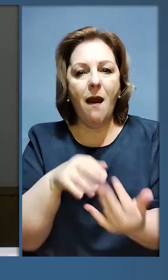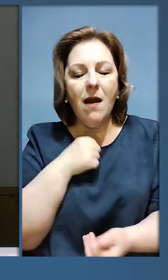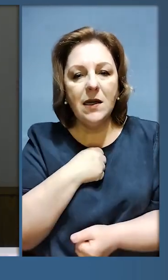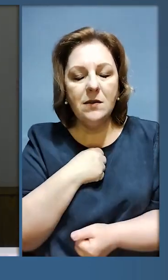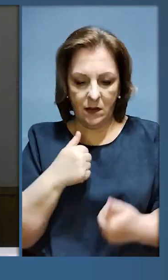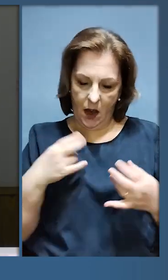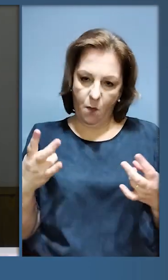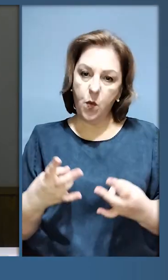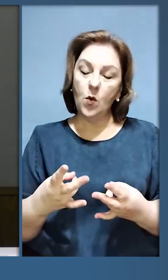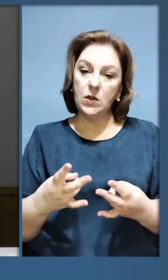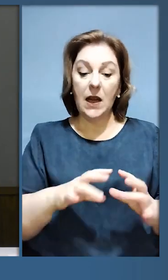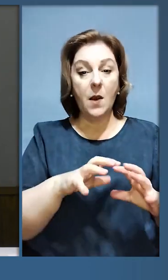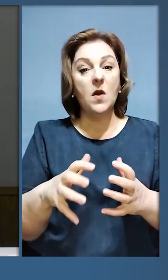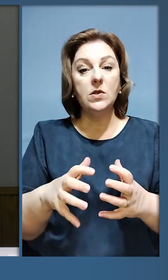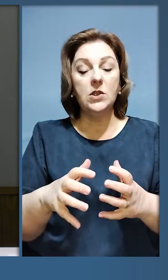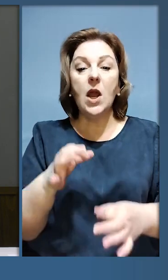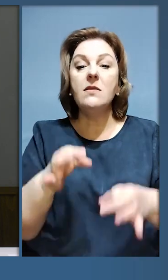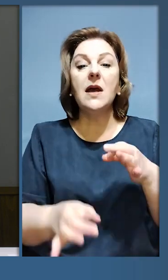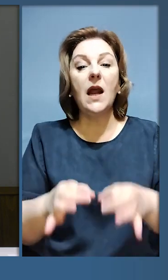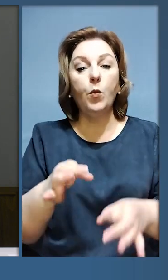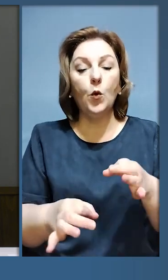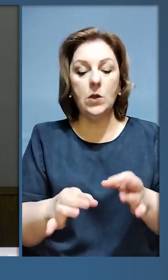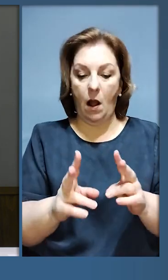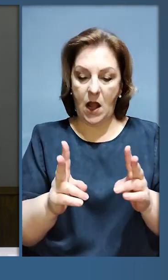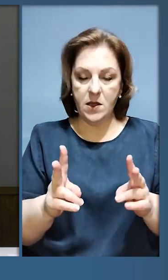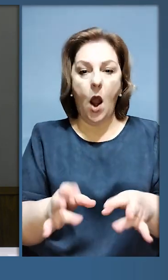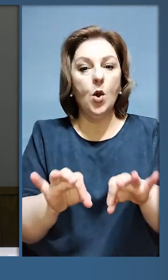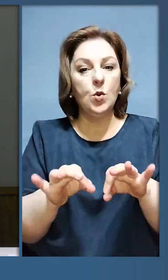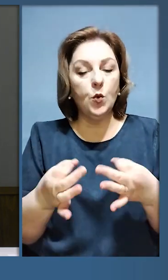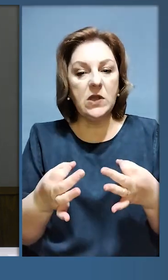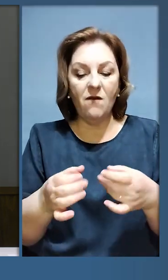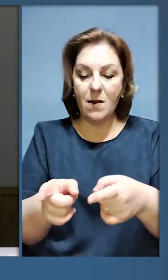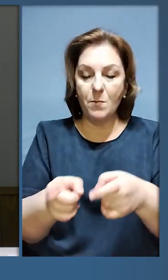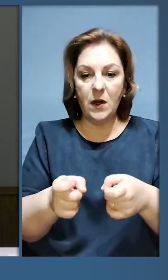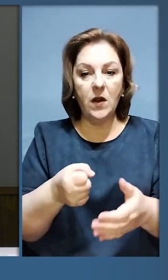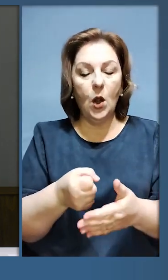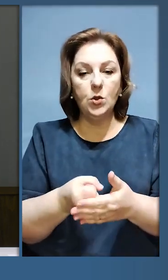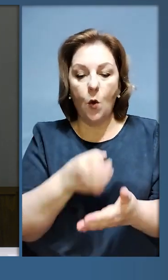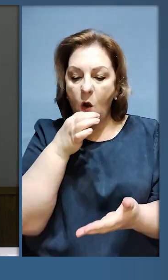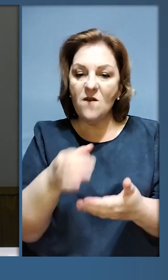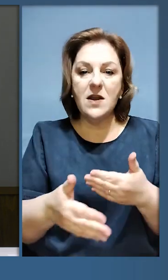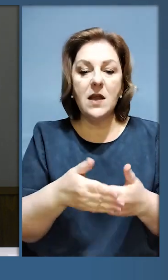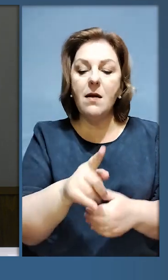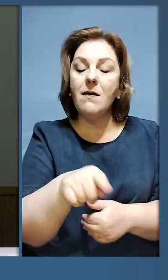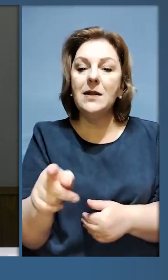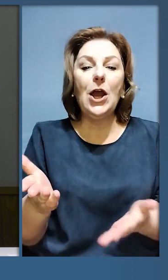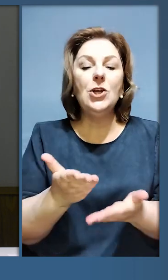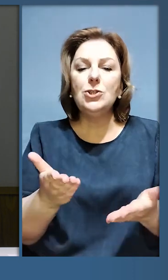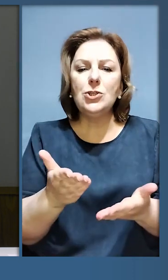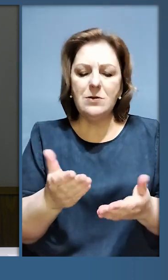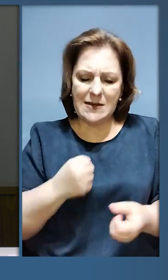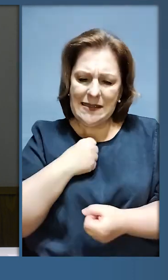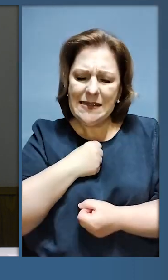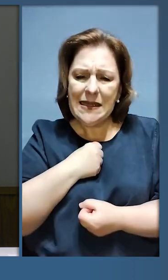продовження агресії. І нам потрібен міжнародний трибунал, який дозволить притягнути до